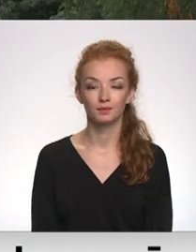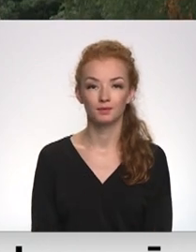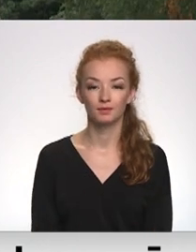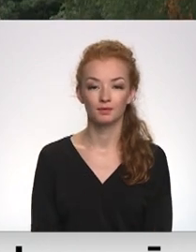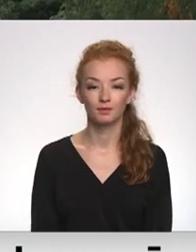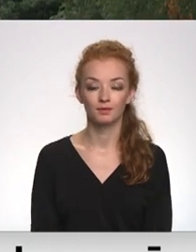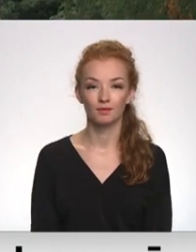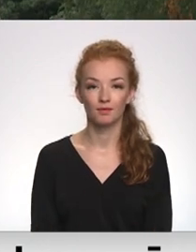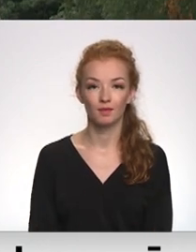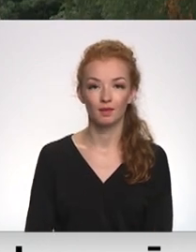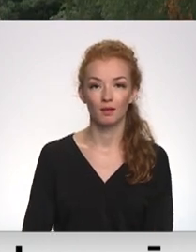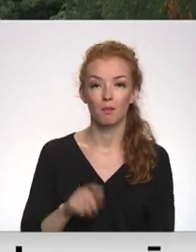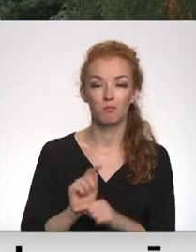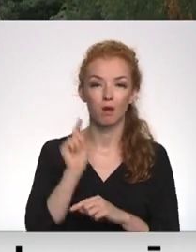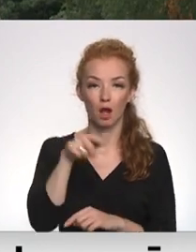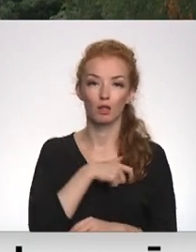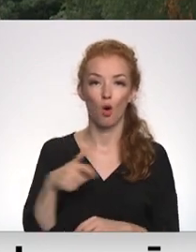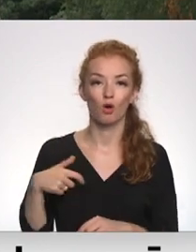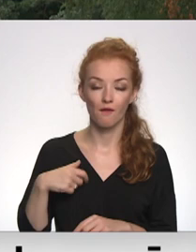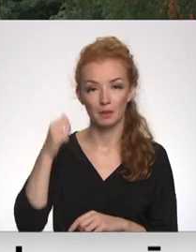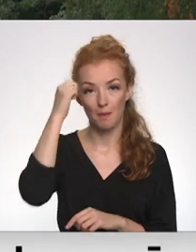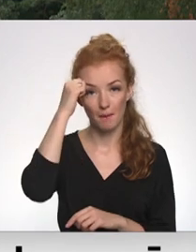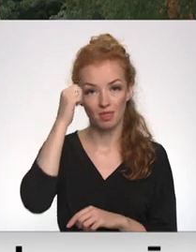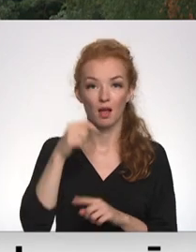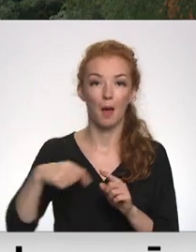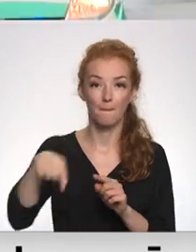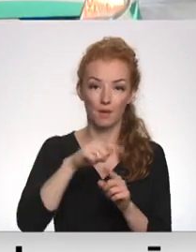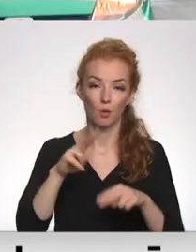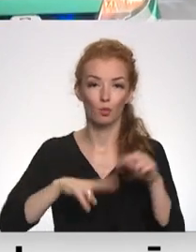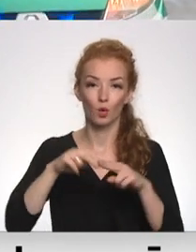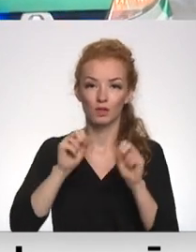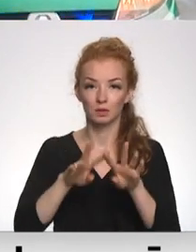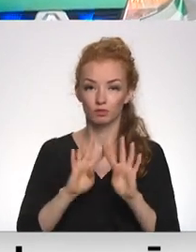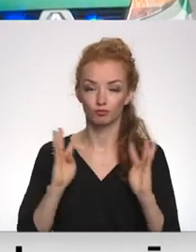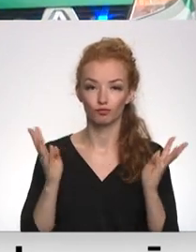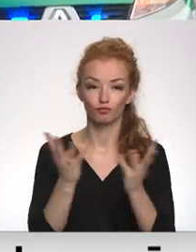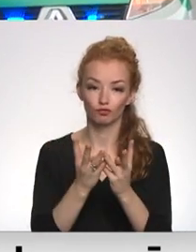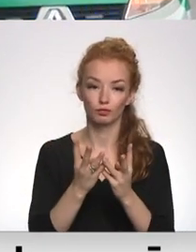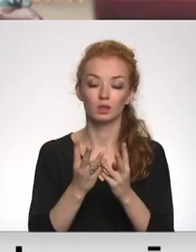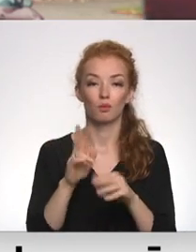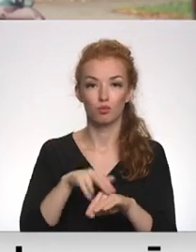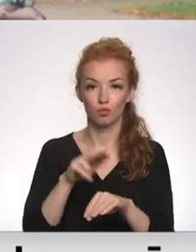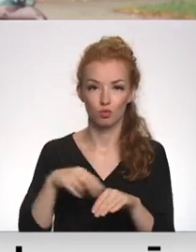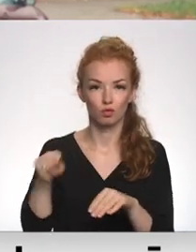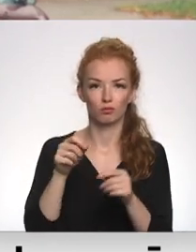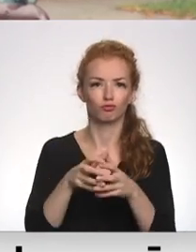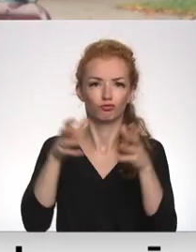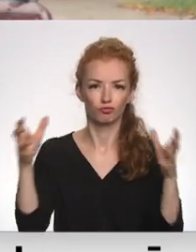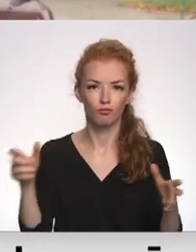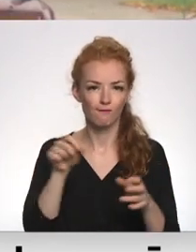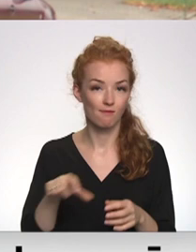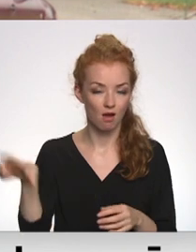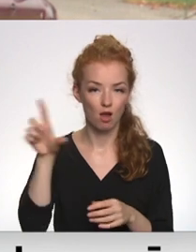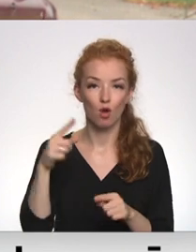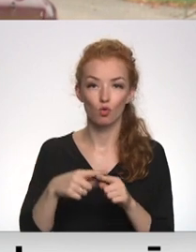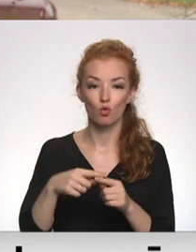Vīri laukamā pārdaugos pieminekli būvē norobežojošo sētu kārtības sargu teritorijā būtiski vairāk nekā līdz šim.